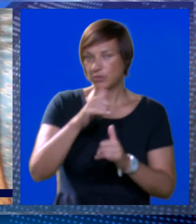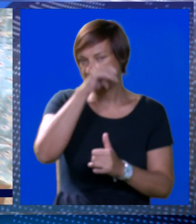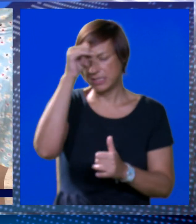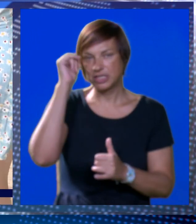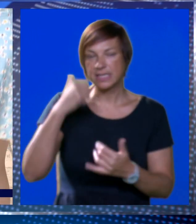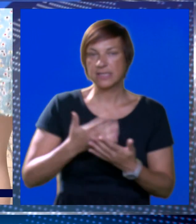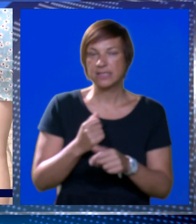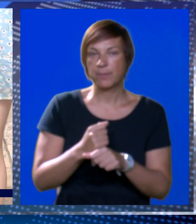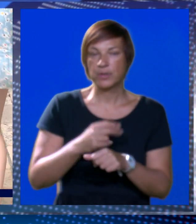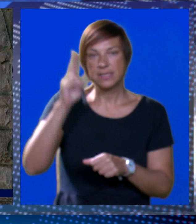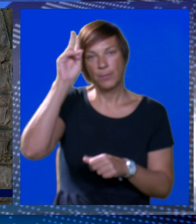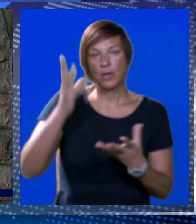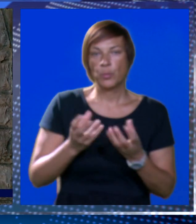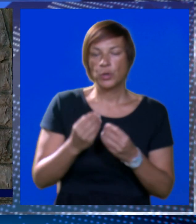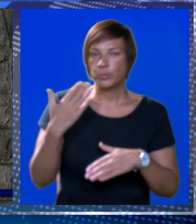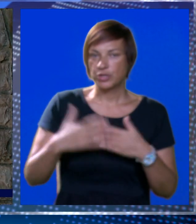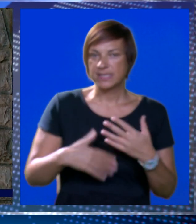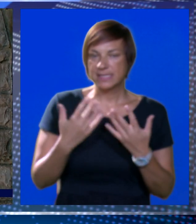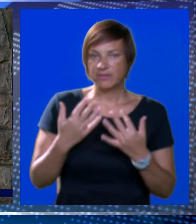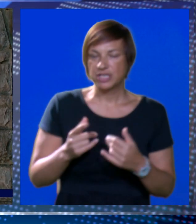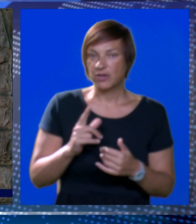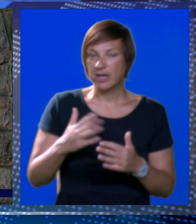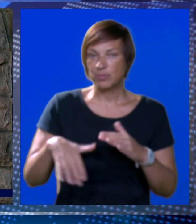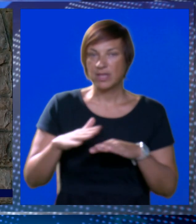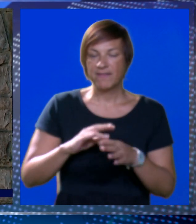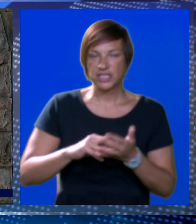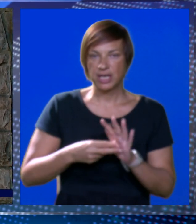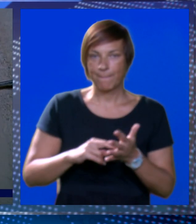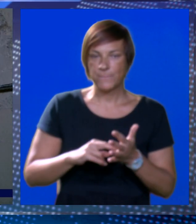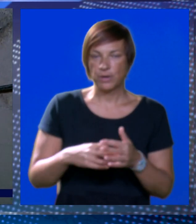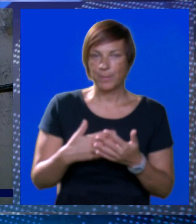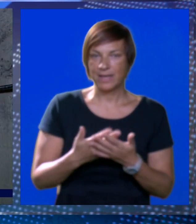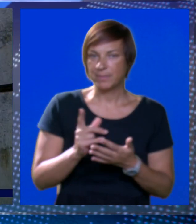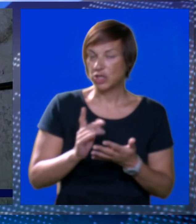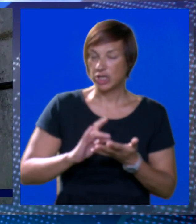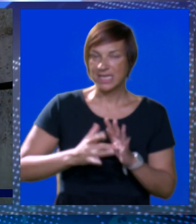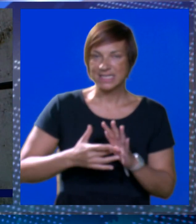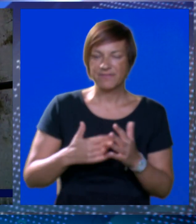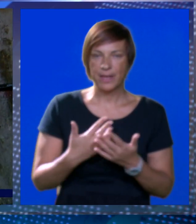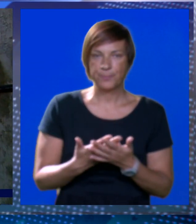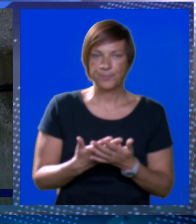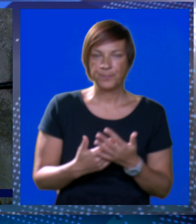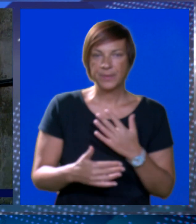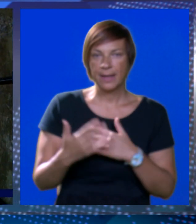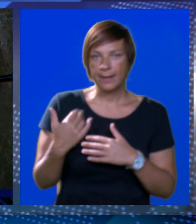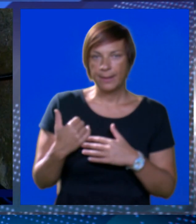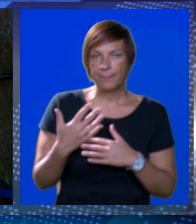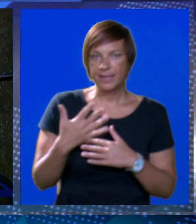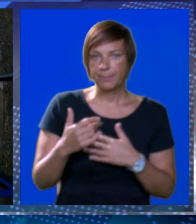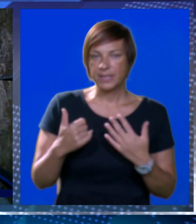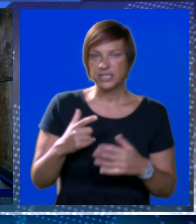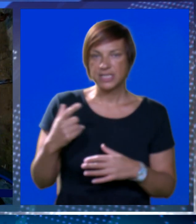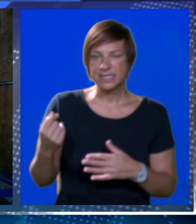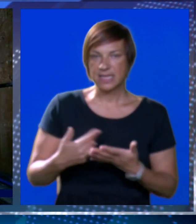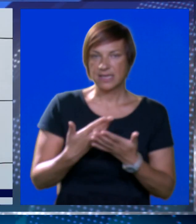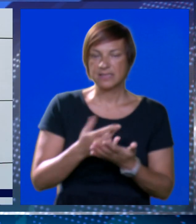turističke sezone, taj posao mogli u potpunosti završiti ukoliko nebude većih problema. No, to nije sve. Prije nekakvih